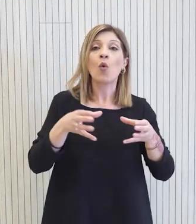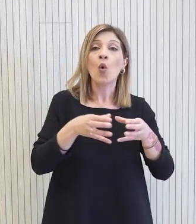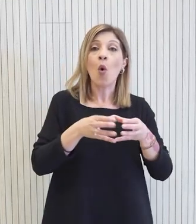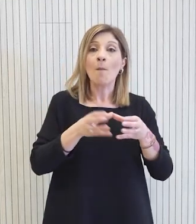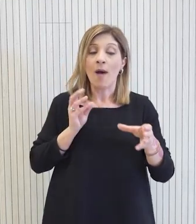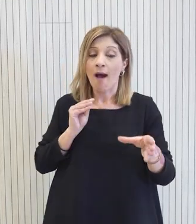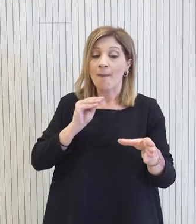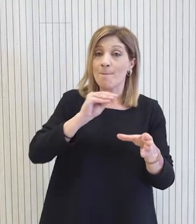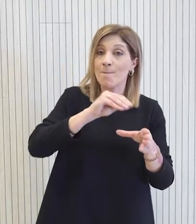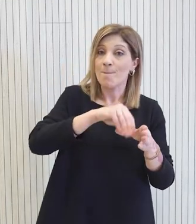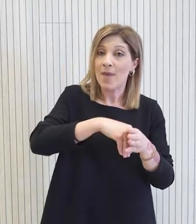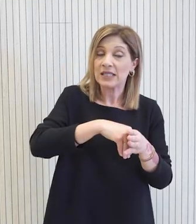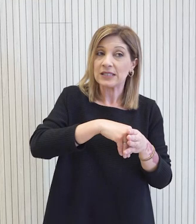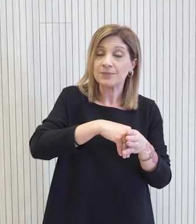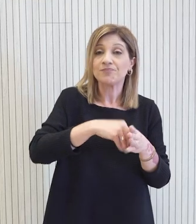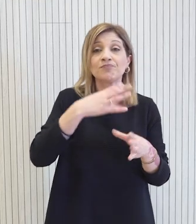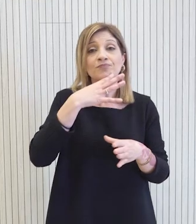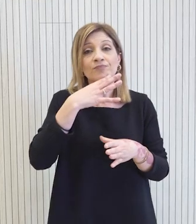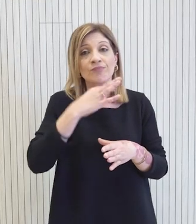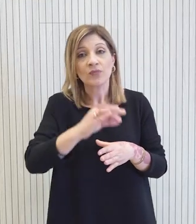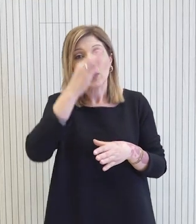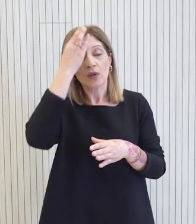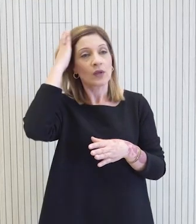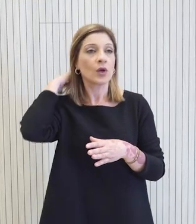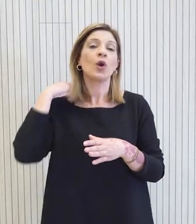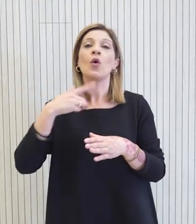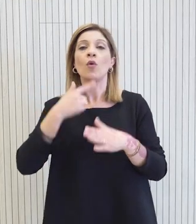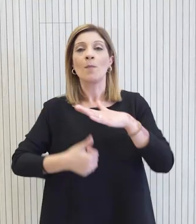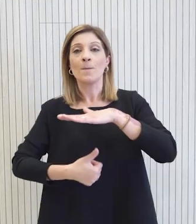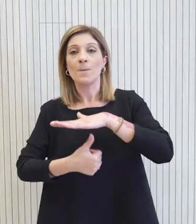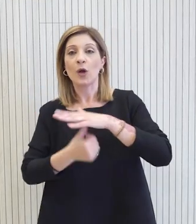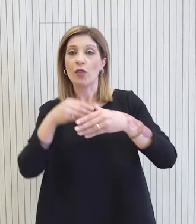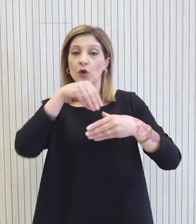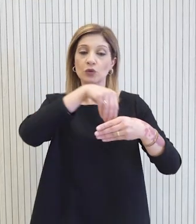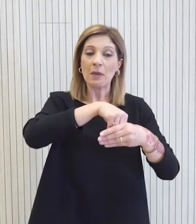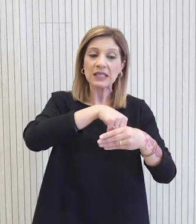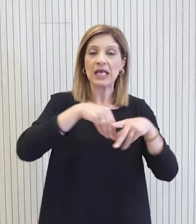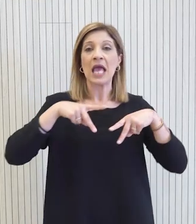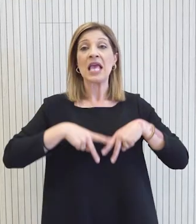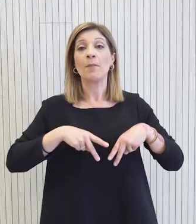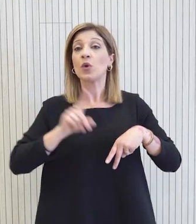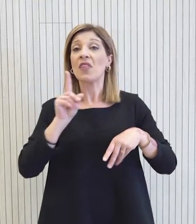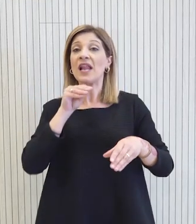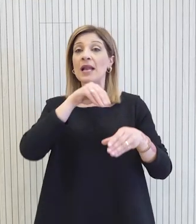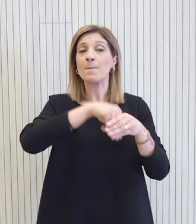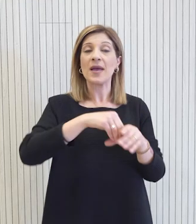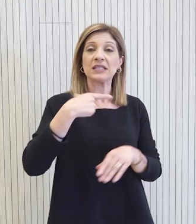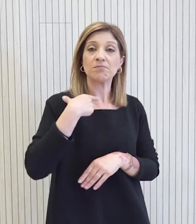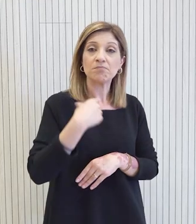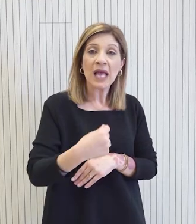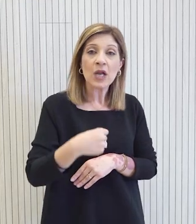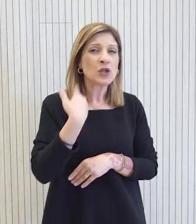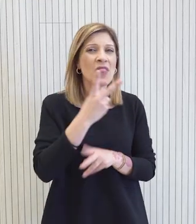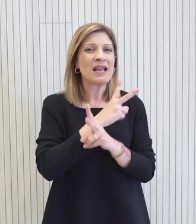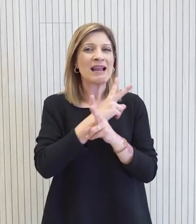λόγον και που τιμιάνε ο Πρόεδρος μέσα, η Υπουργή είναι χτός δεν υπάρχει μια